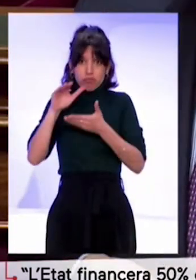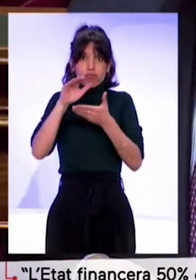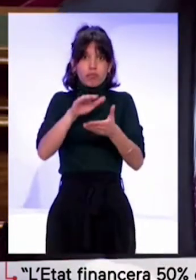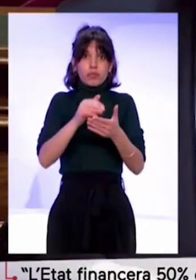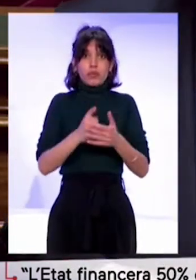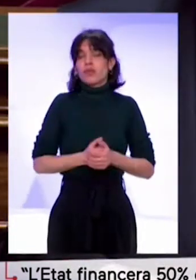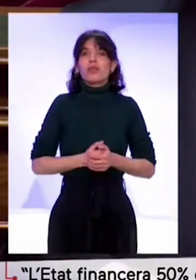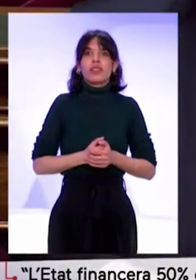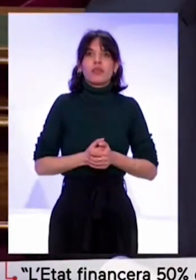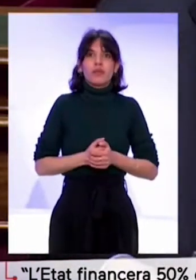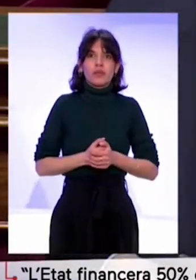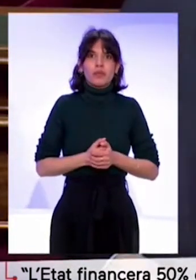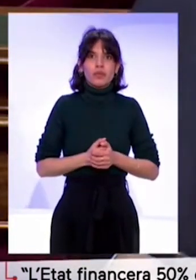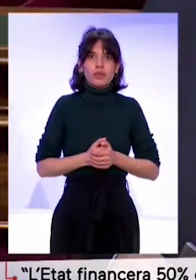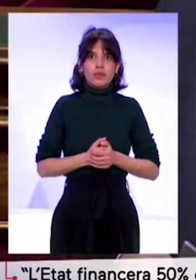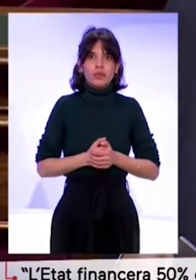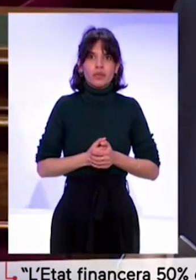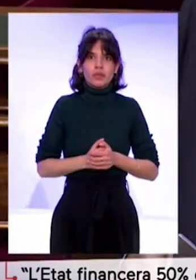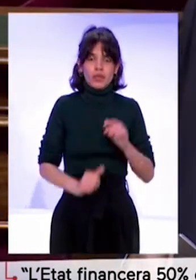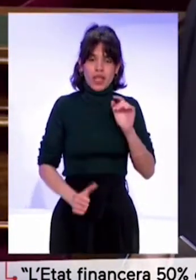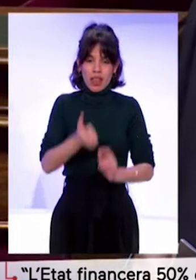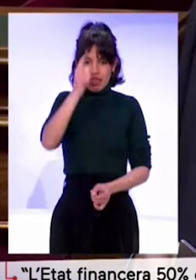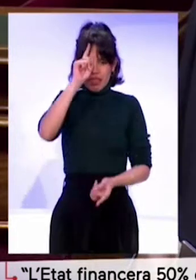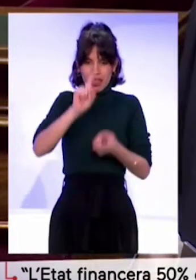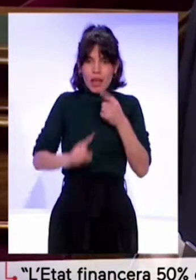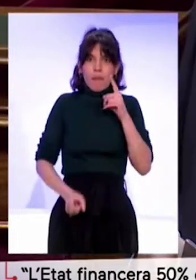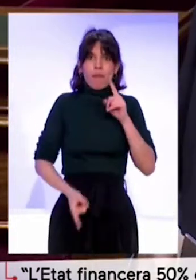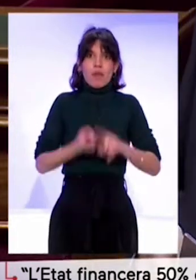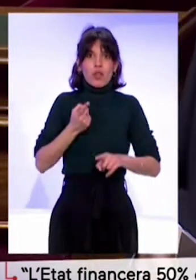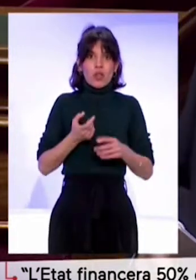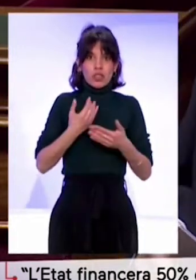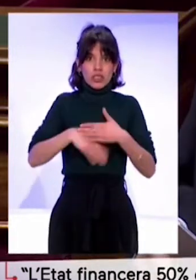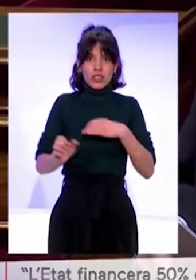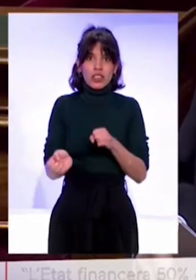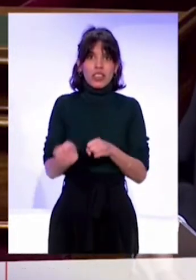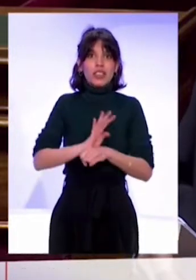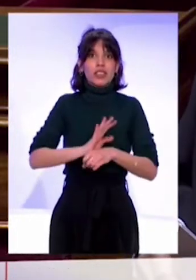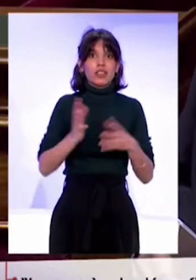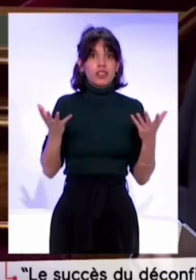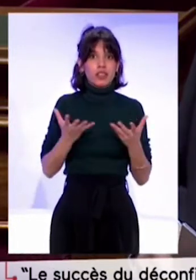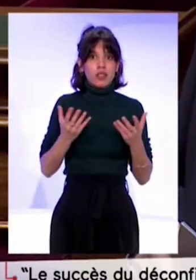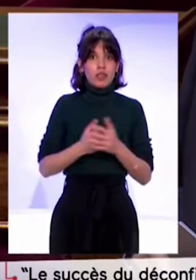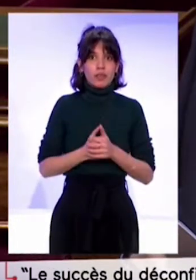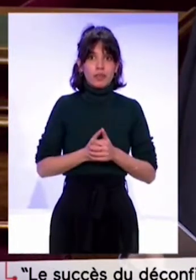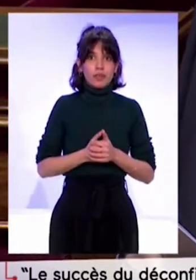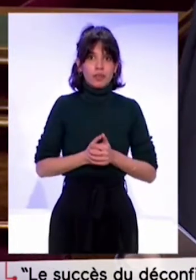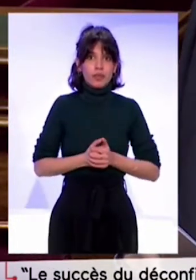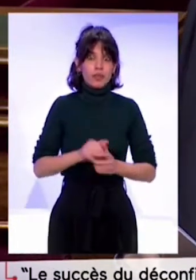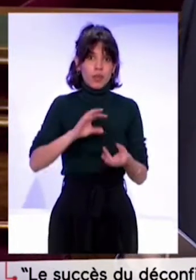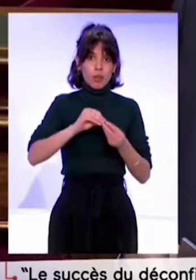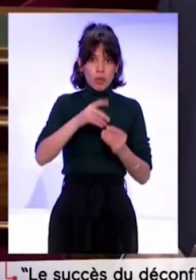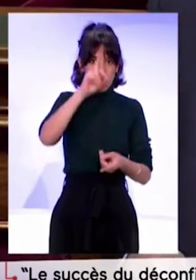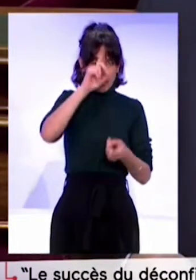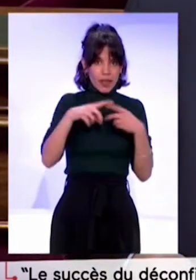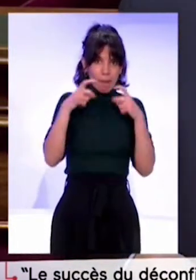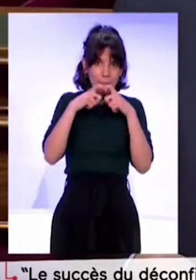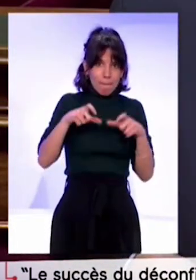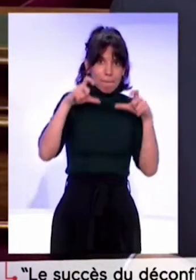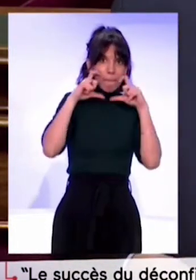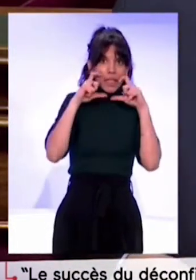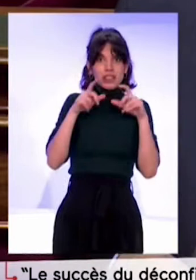et ça a été répété à l'envie de cette crise, restera le problème des masques et des tests.